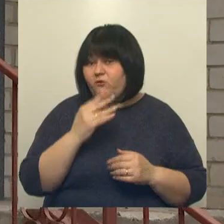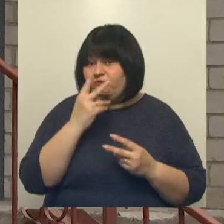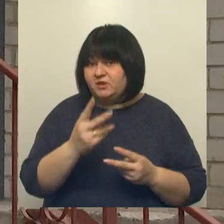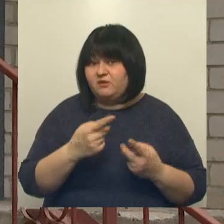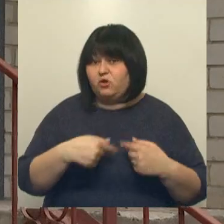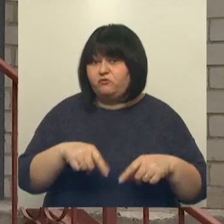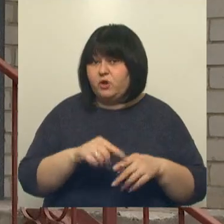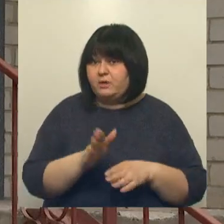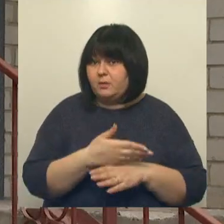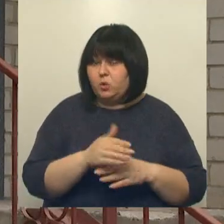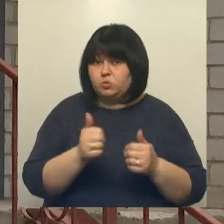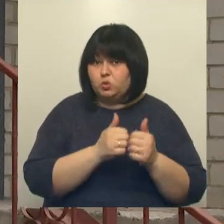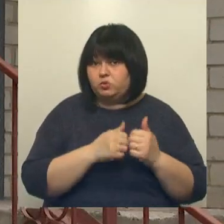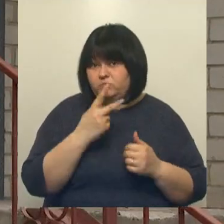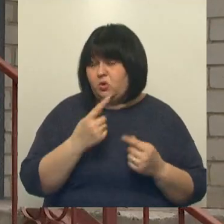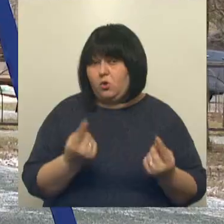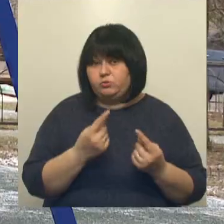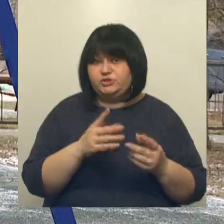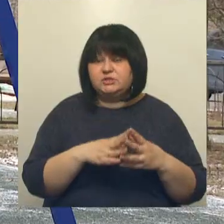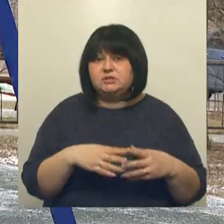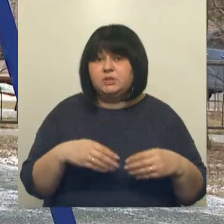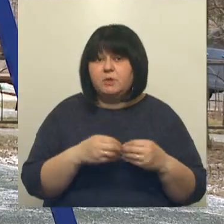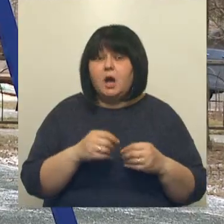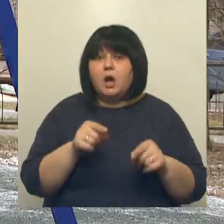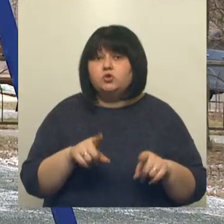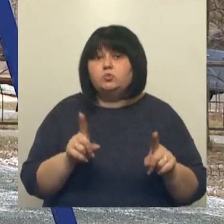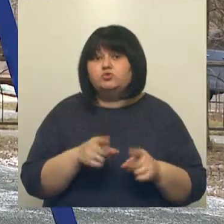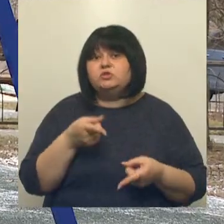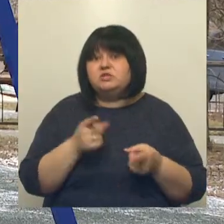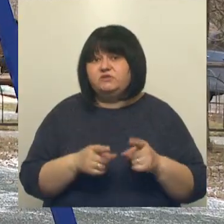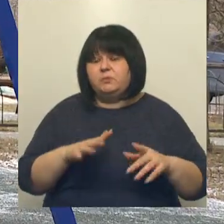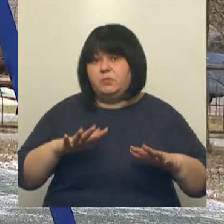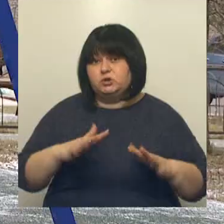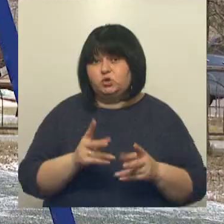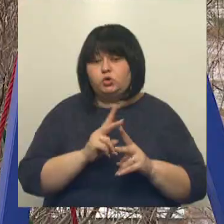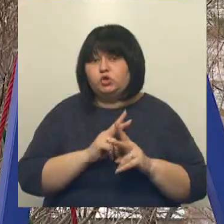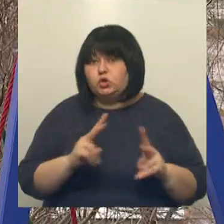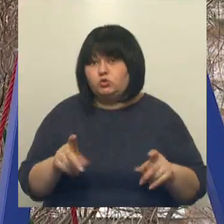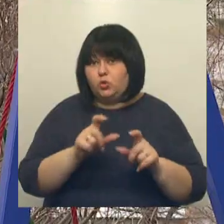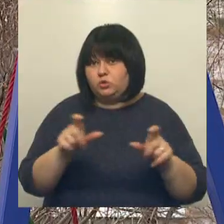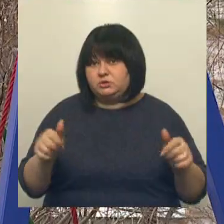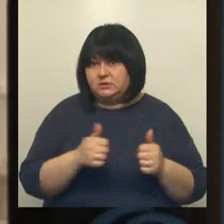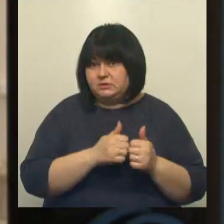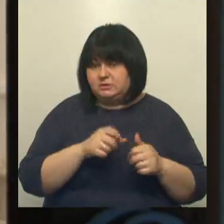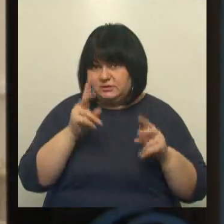дворе. По словам соседей, обычная семья. О том, что действительно произошло, никто из жильцов не знает.